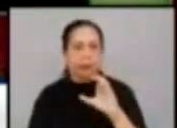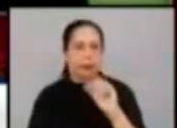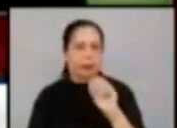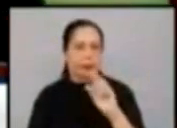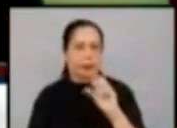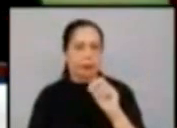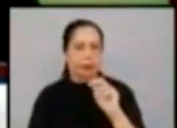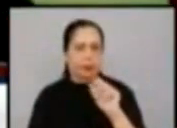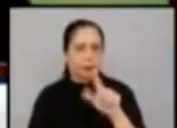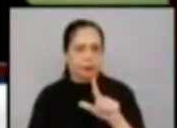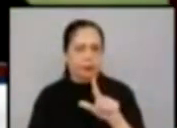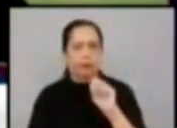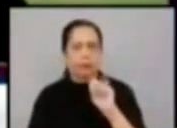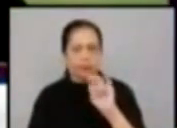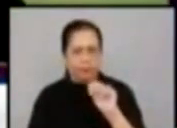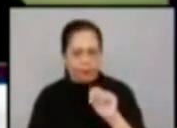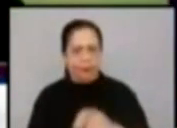Singh.